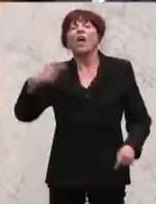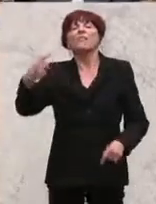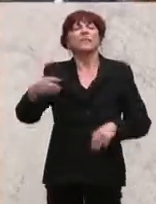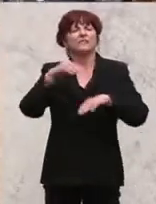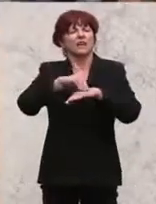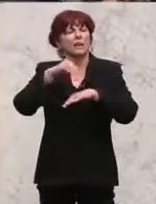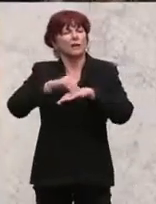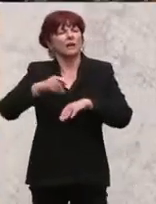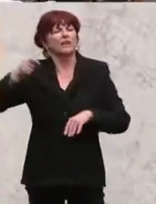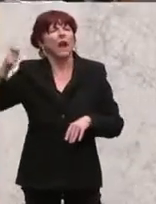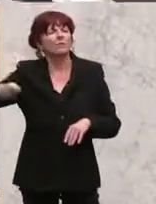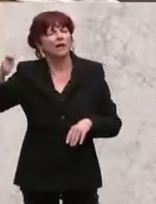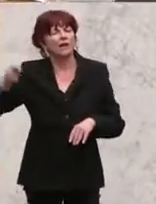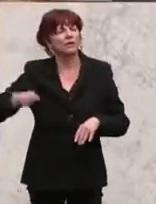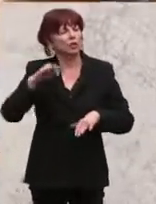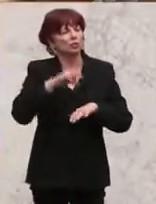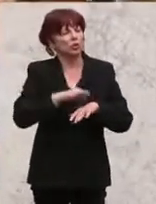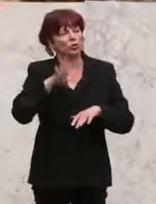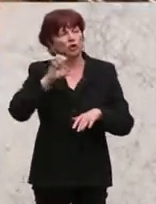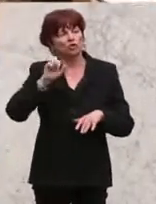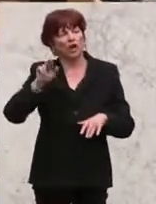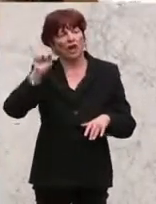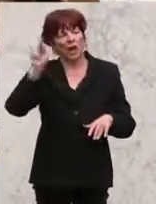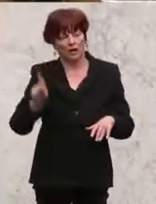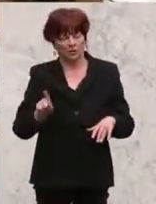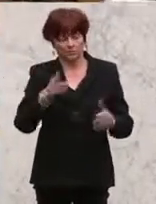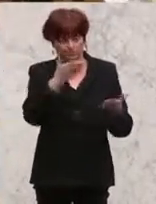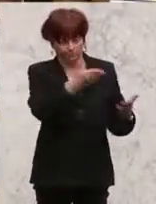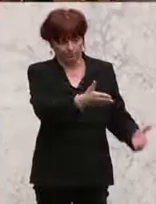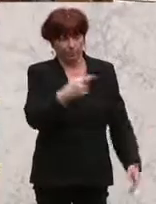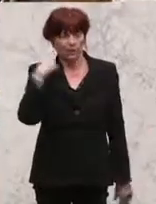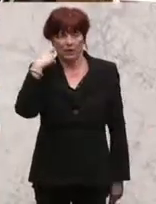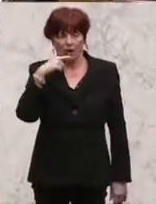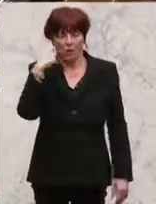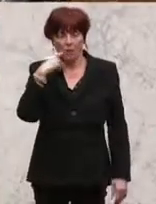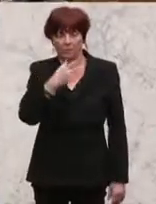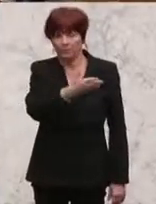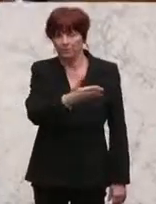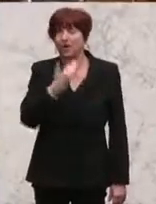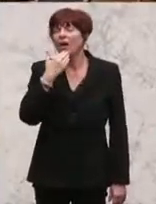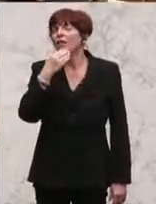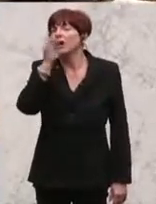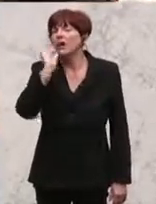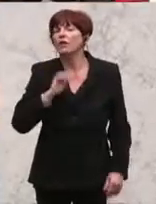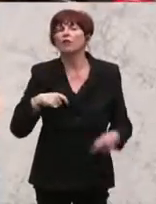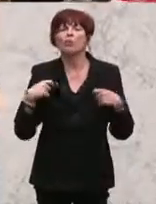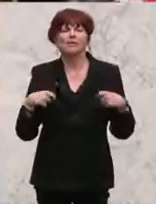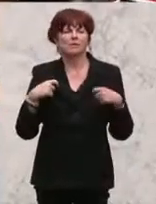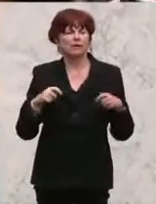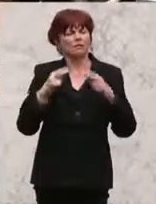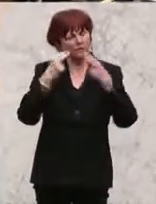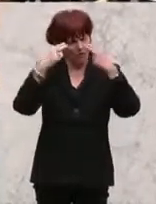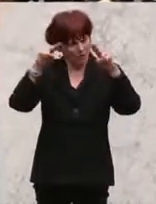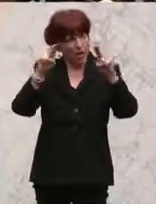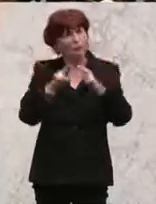Justizsprecher der Grünen. Warum sei etwa der mutmaßliche Täter nicht an einer psychiatrischen Anstalt untergebracht gewesen, obwohl es anscheinend Anzeichen